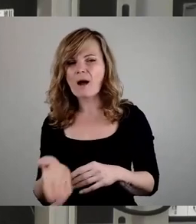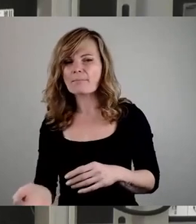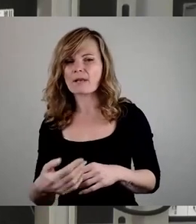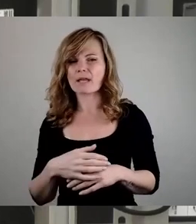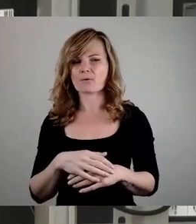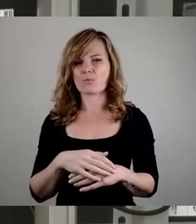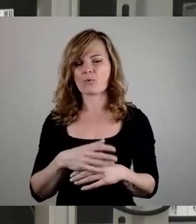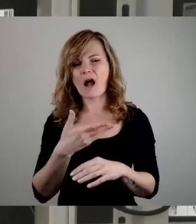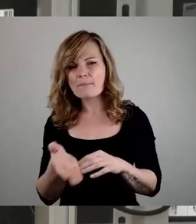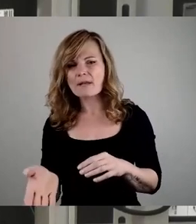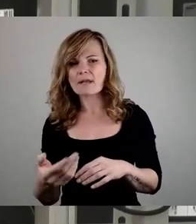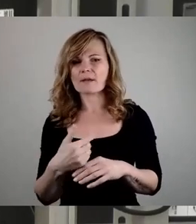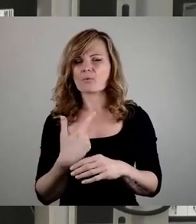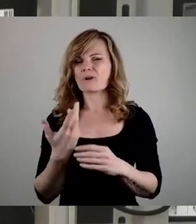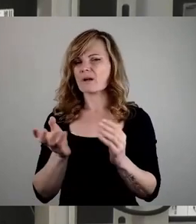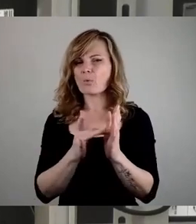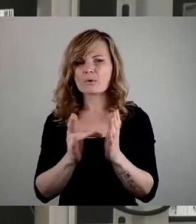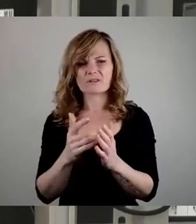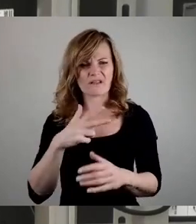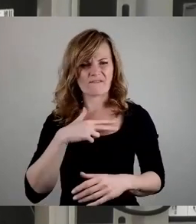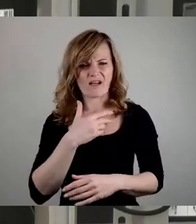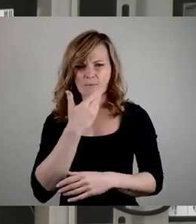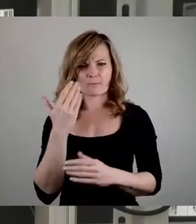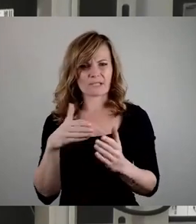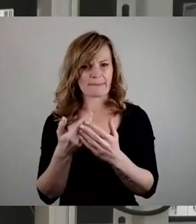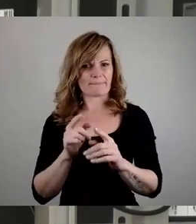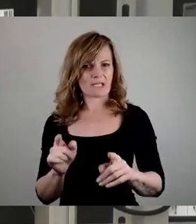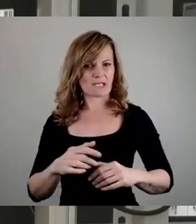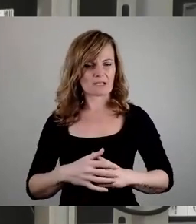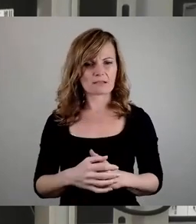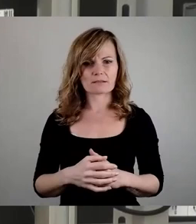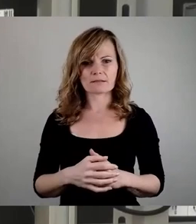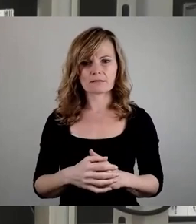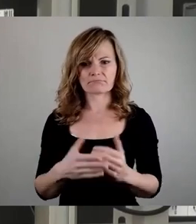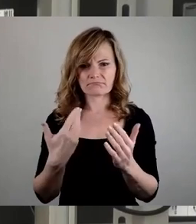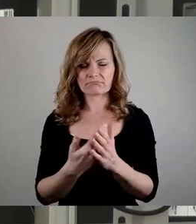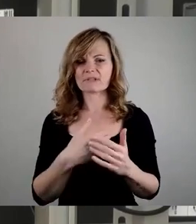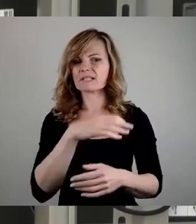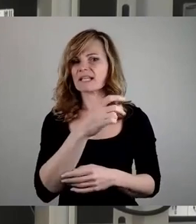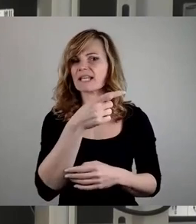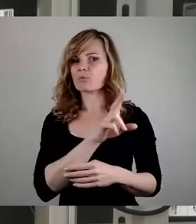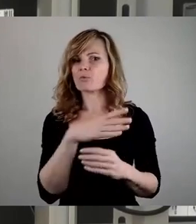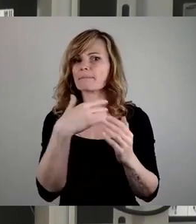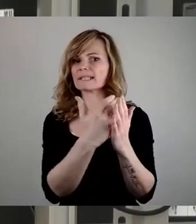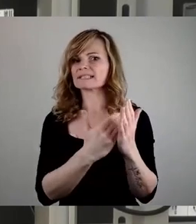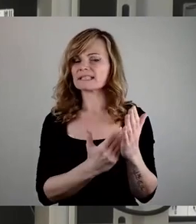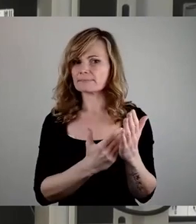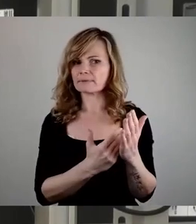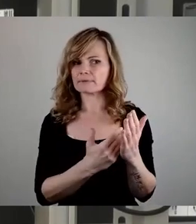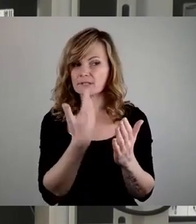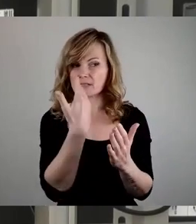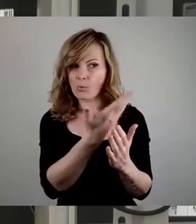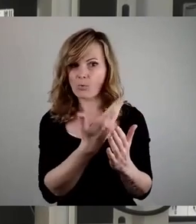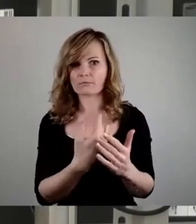Wir haben es hier mit einem Prinzip der CDU zu tun in den letzten Monaten, das da